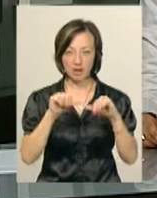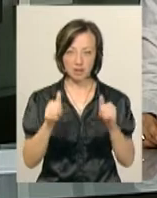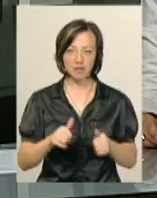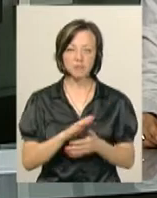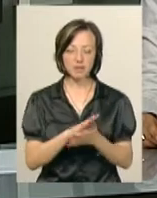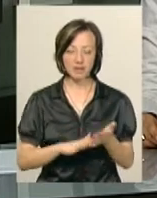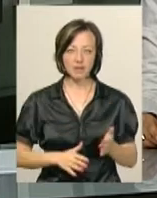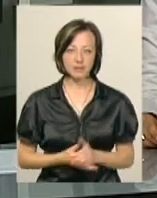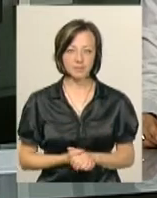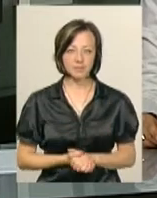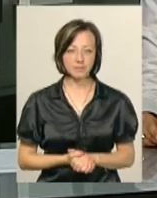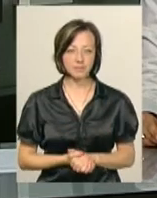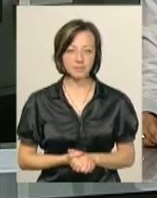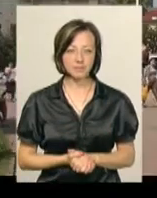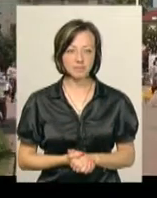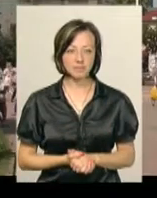дізнавалася Ірина Ріон.